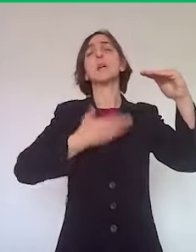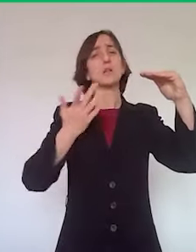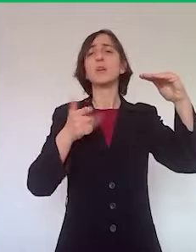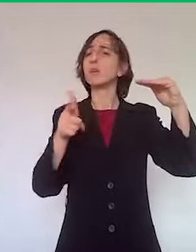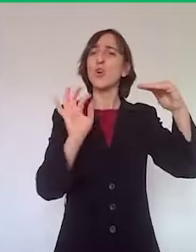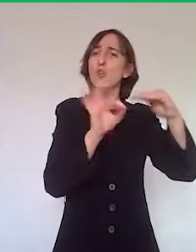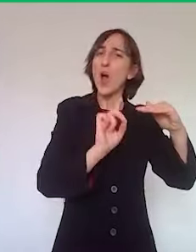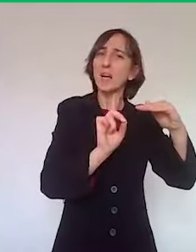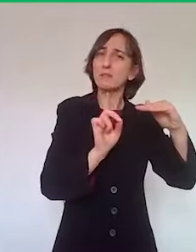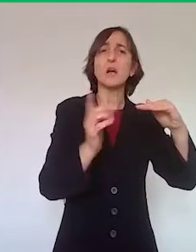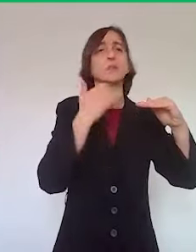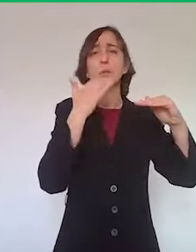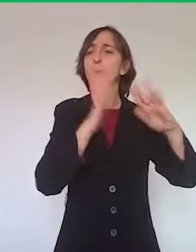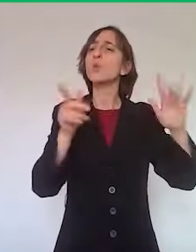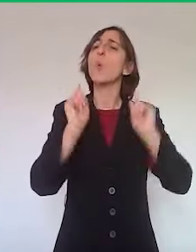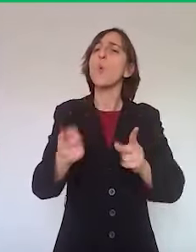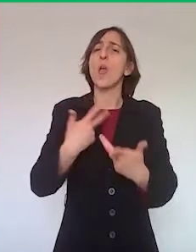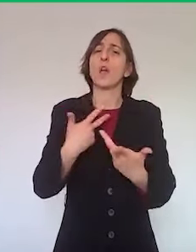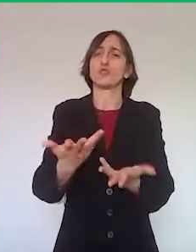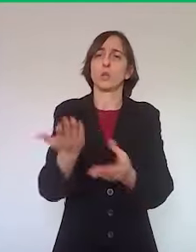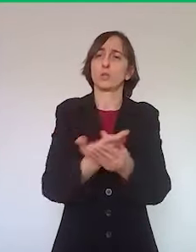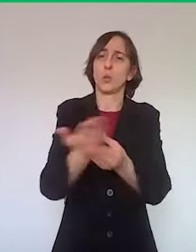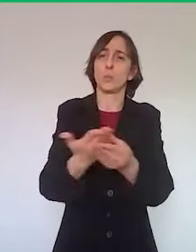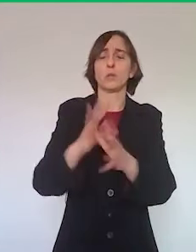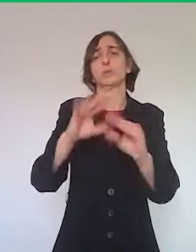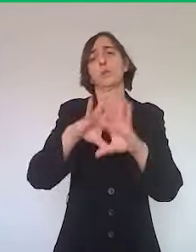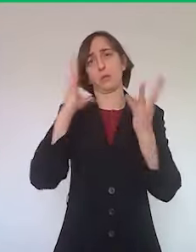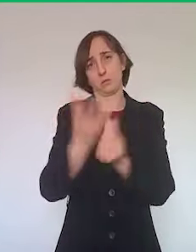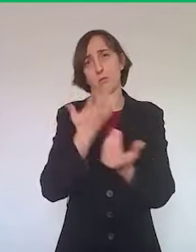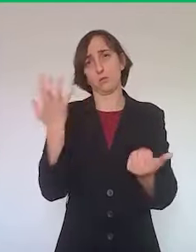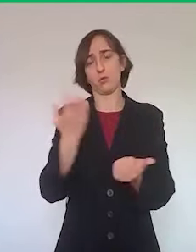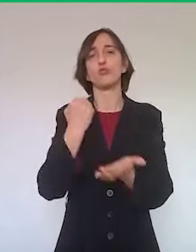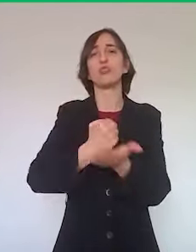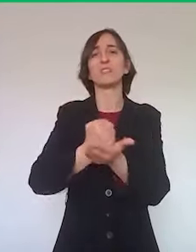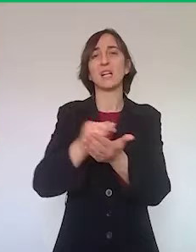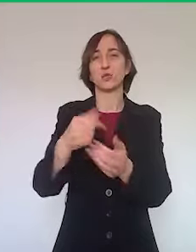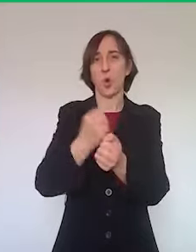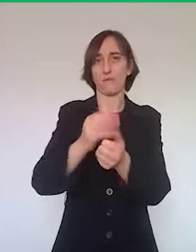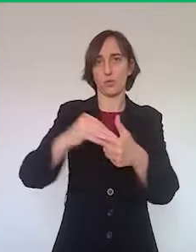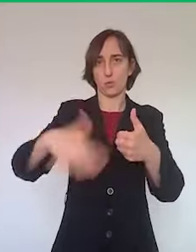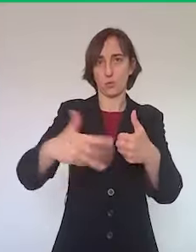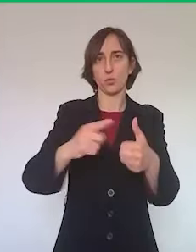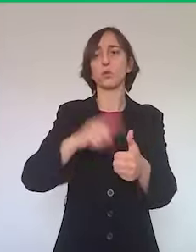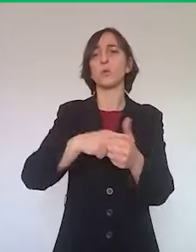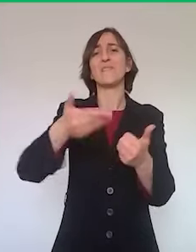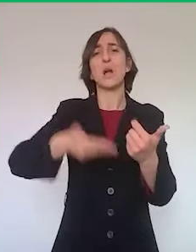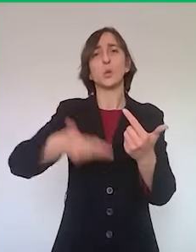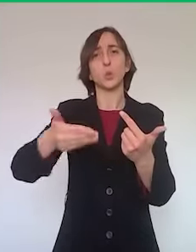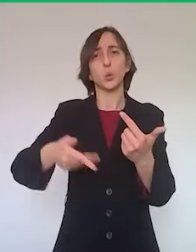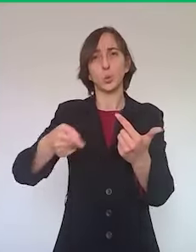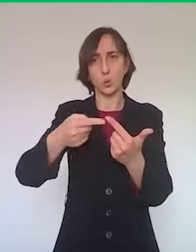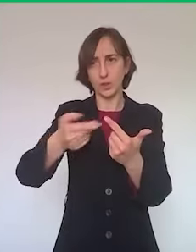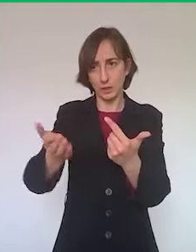tutta la documentazione che si riesce a produrre, ancora una volta certificazione dei lavori svolti, fatture che sono state